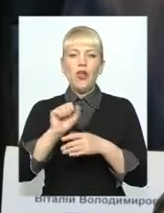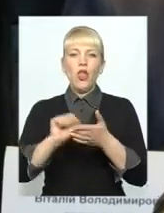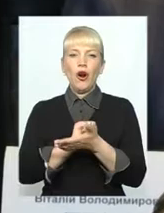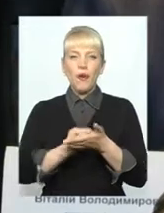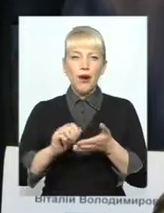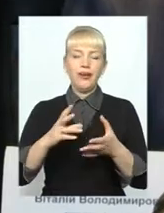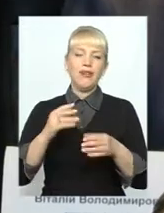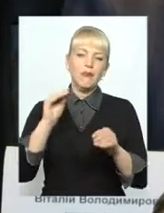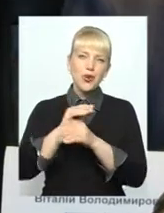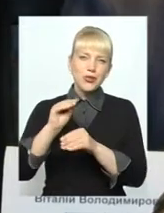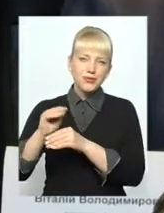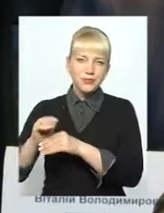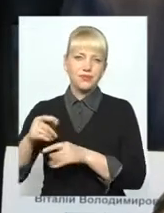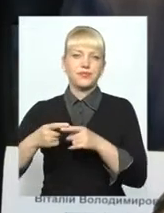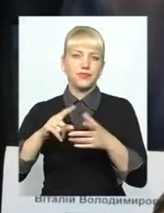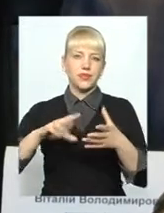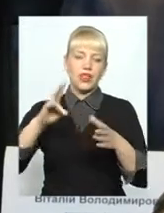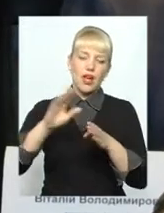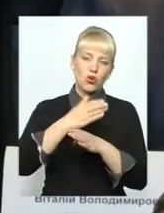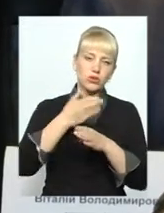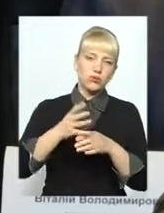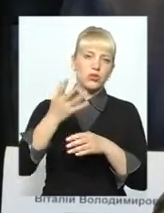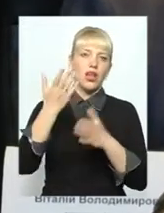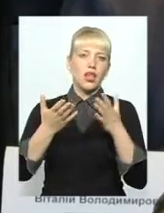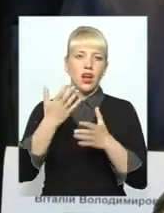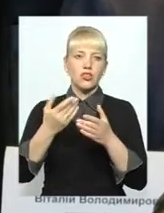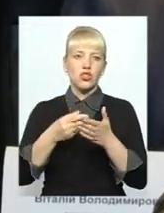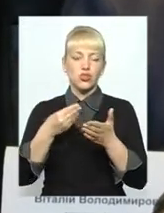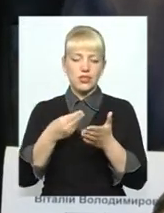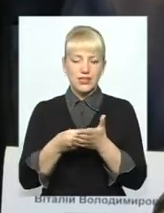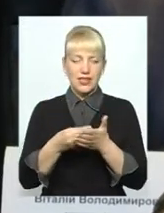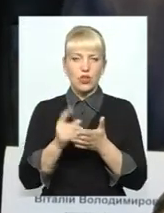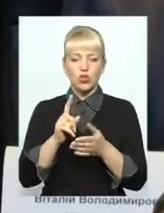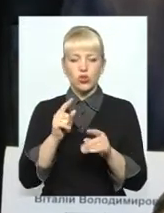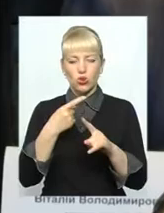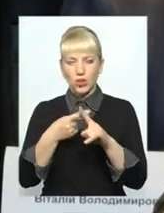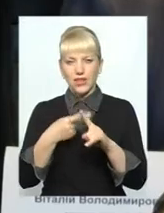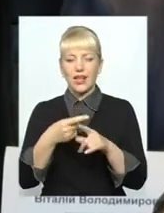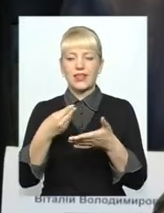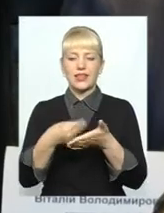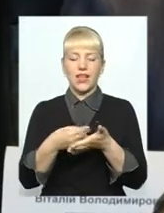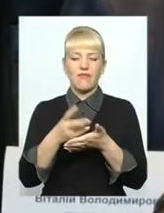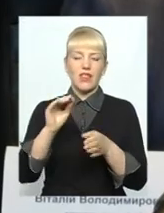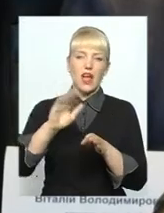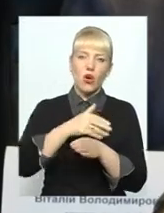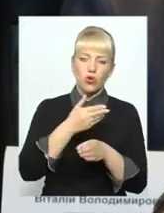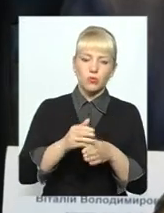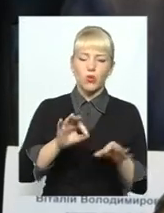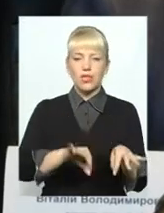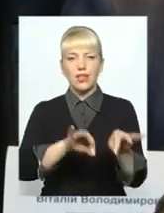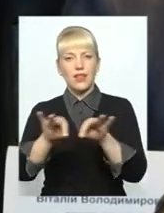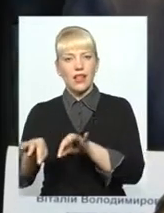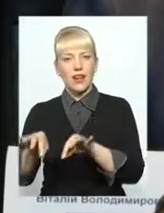додаються інші тарифи. Тобто на розподіл, коли цю ціну, яку встановив Кабмін міністрів, додати тарифи на розподіл, тариф на транспортування